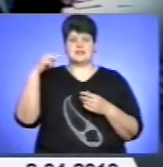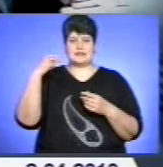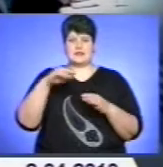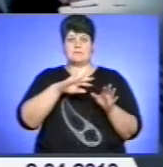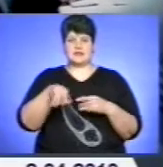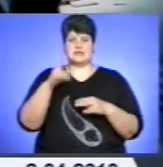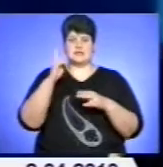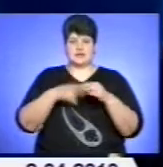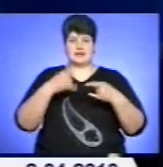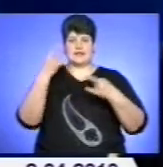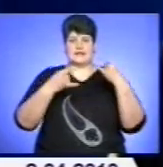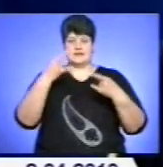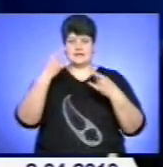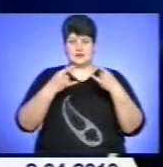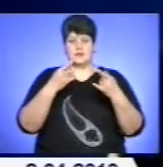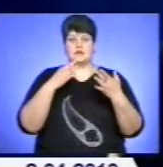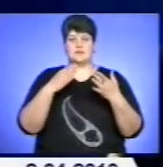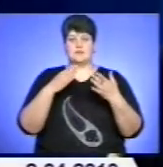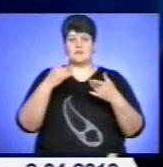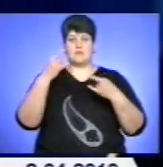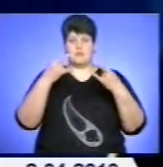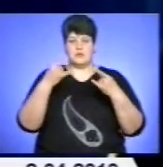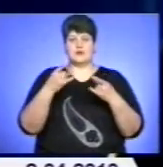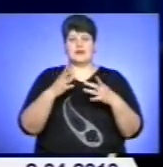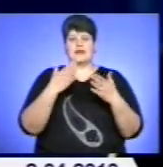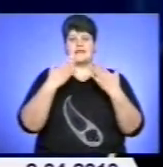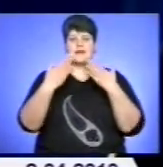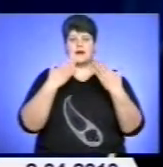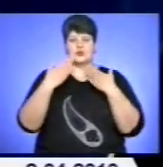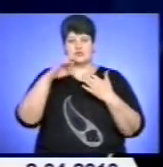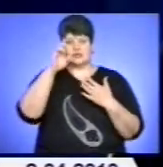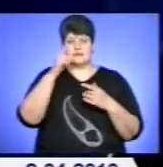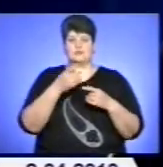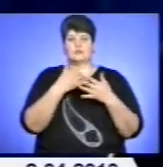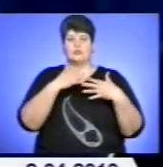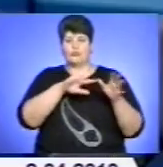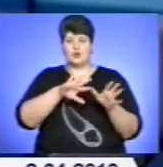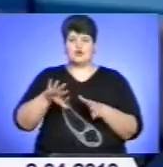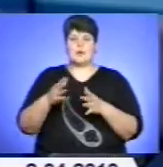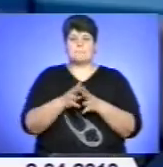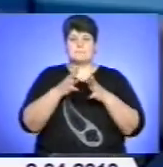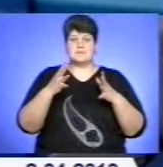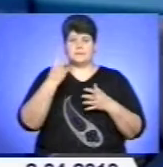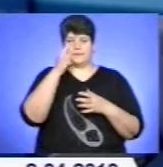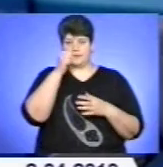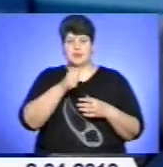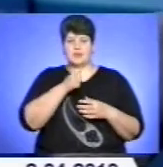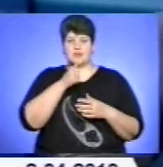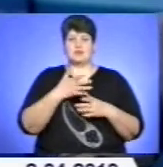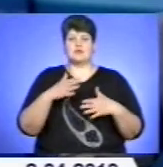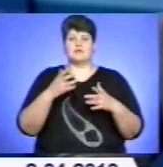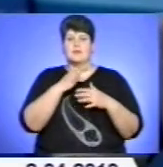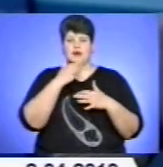Після завершення телевізійного проєкту «Діалог з країною» пройшло більше місяця. За цей час проблеми більшості громадян, що звернулися, були